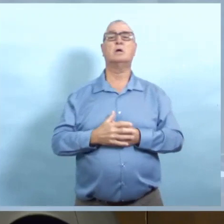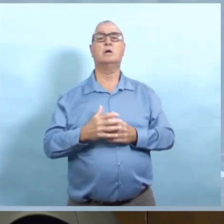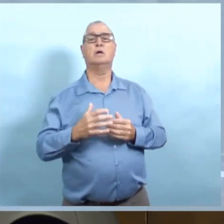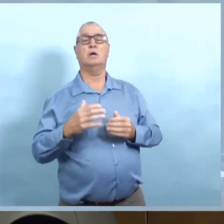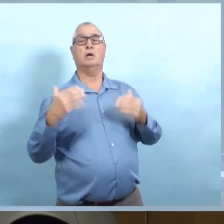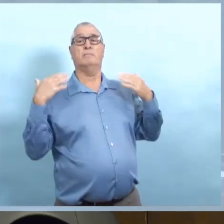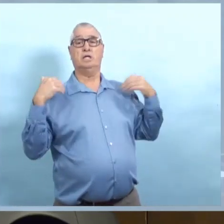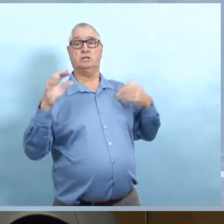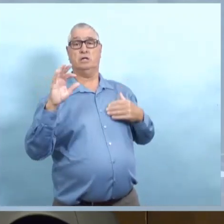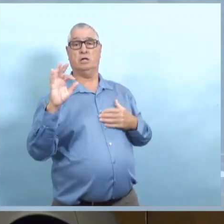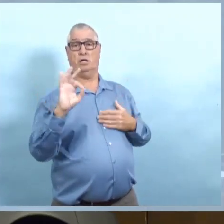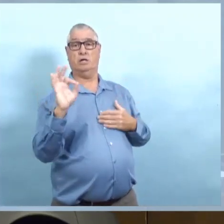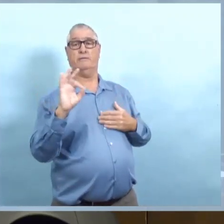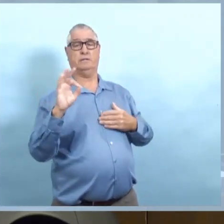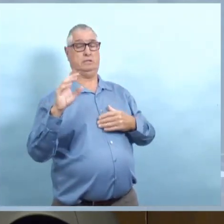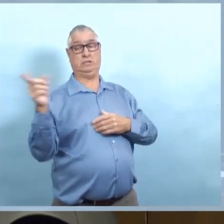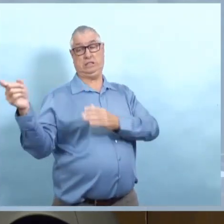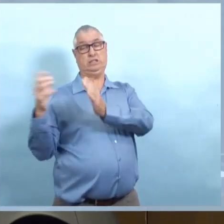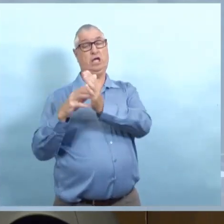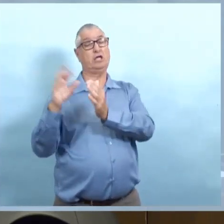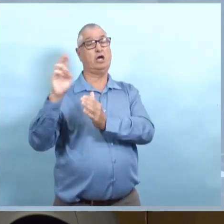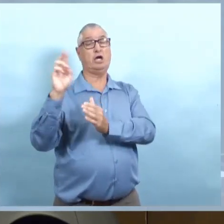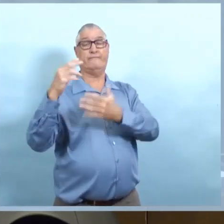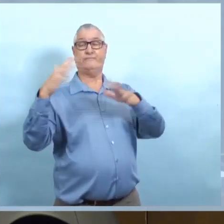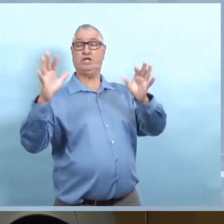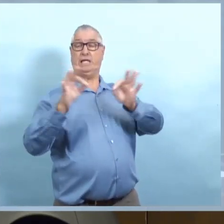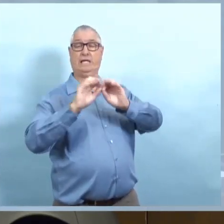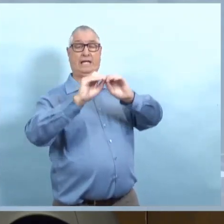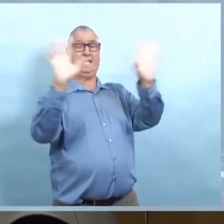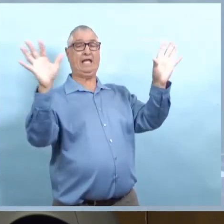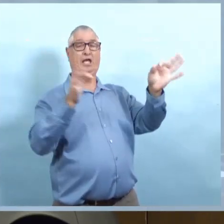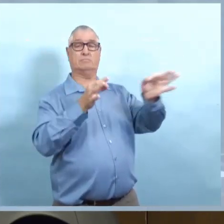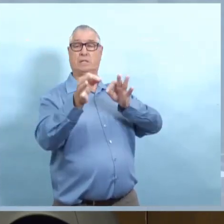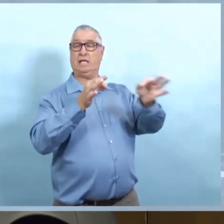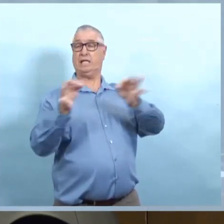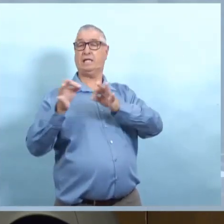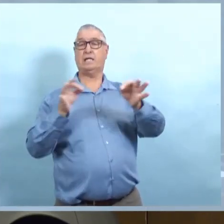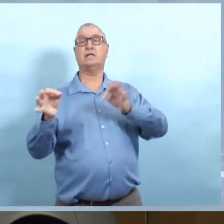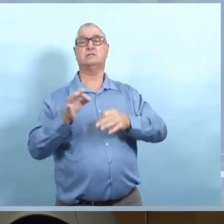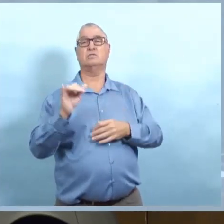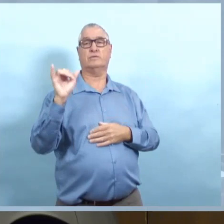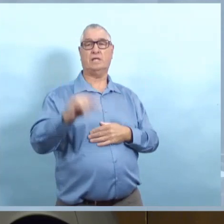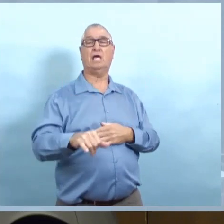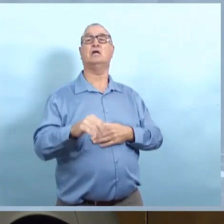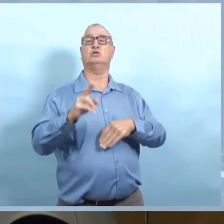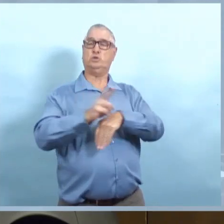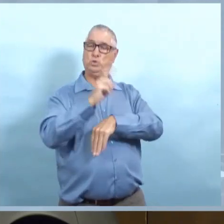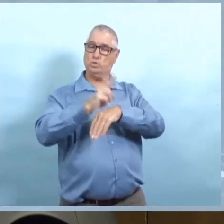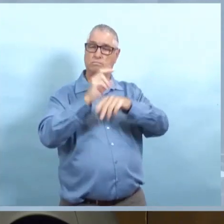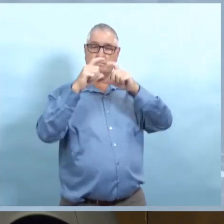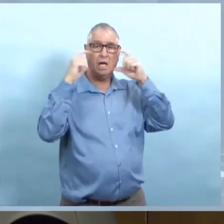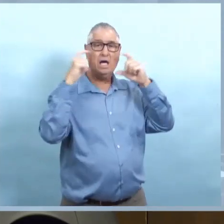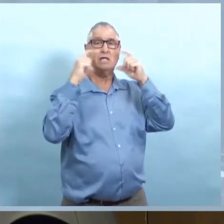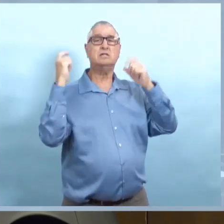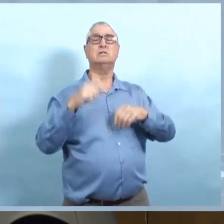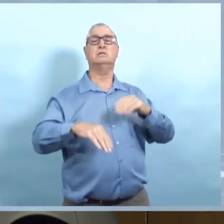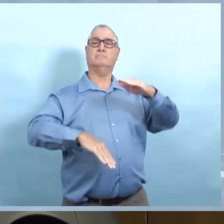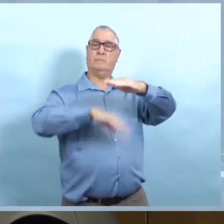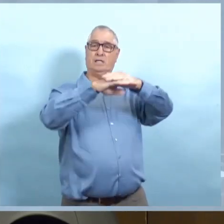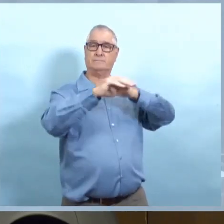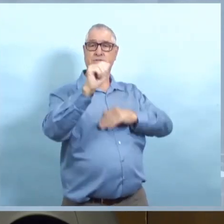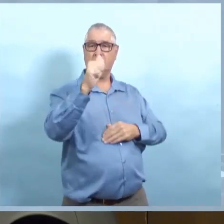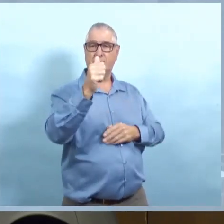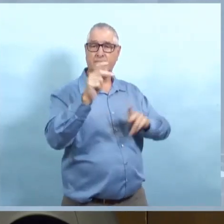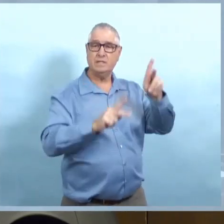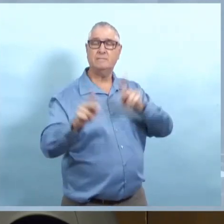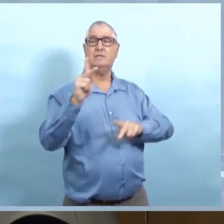répondre aux questions concernant les installations récréatives? Je crois que les ordres sont clairs et Dr. Roussin a été clair